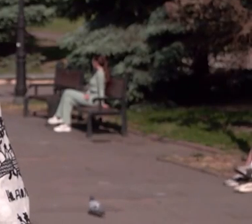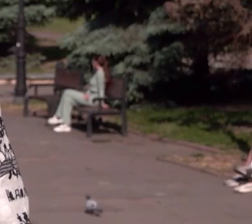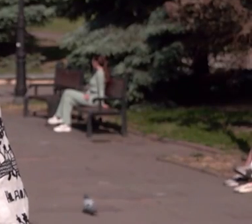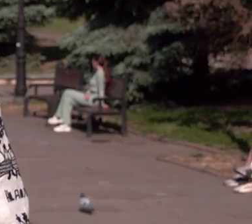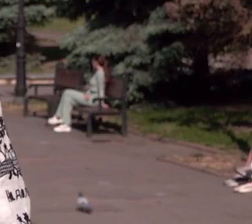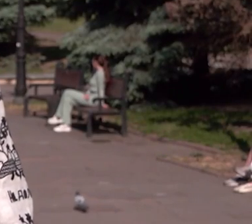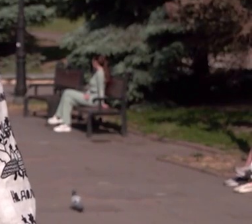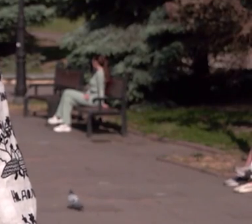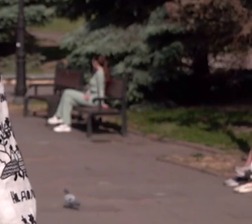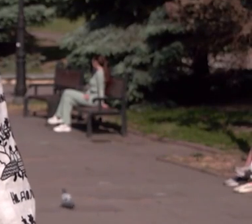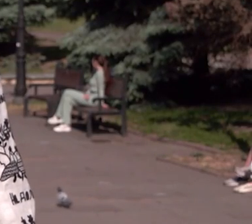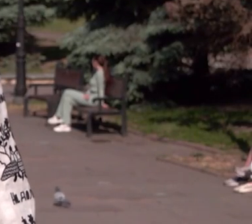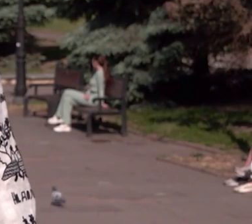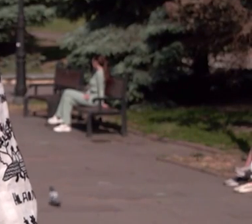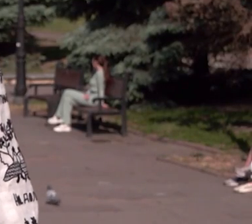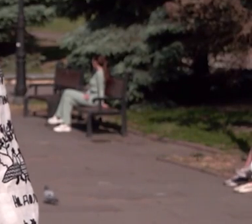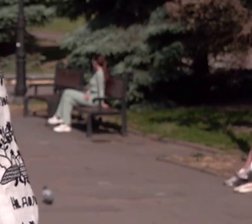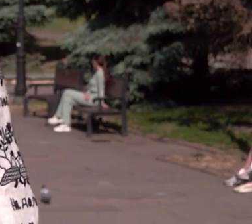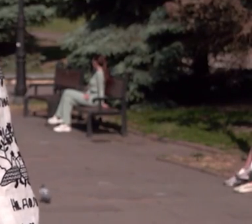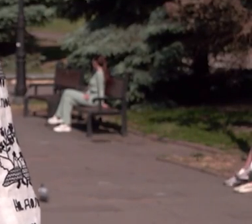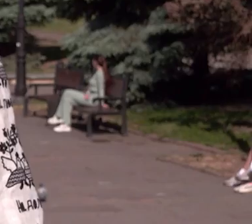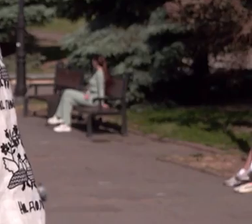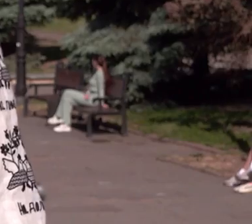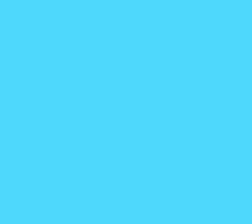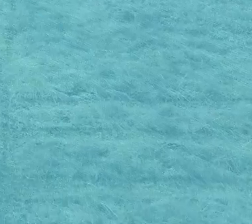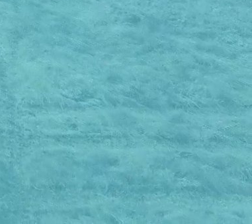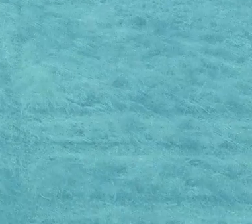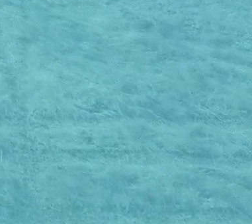України, це перемога всього цивілізованого світу.